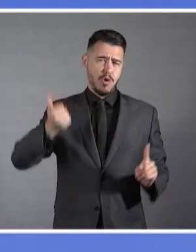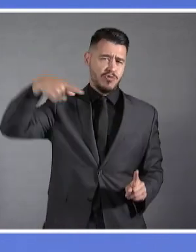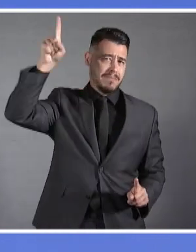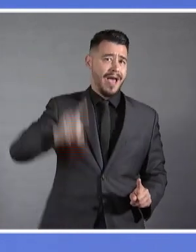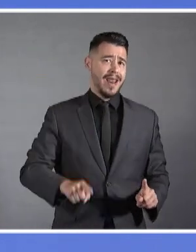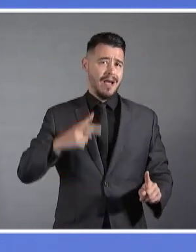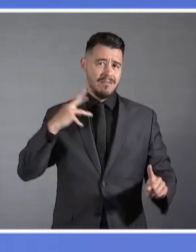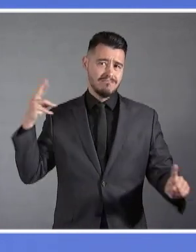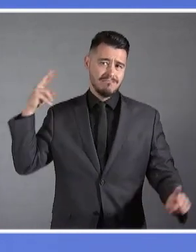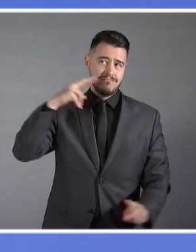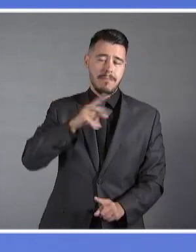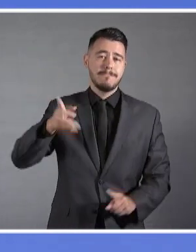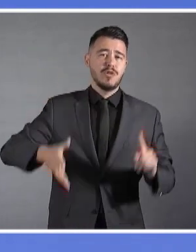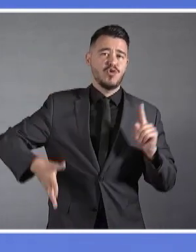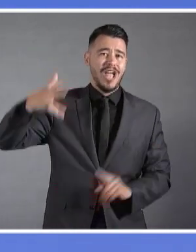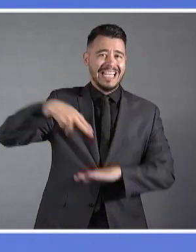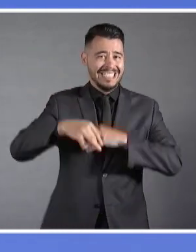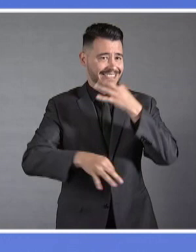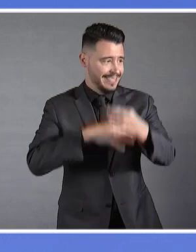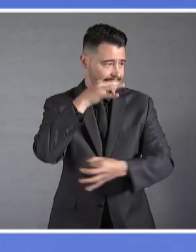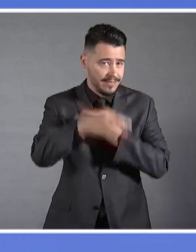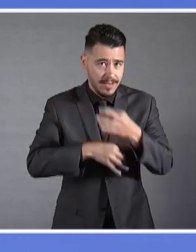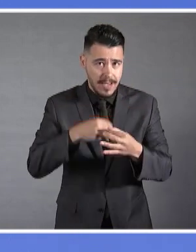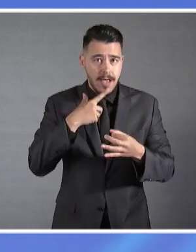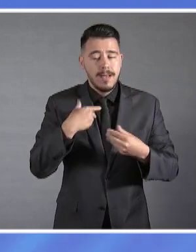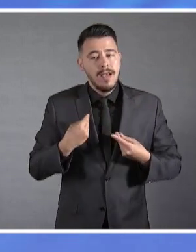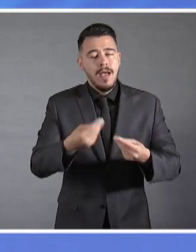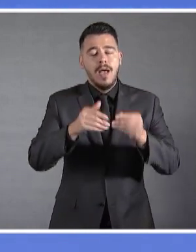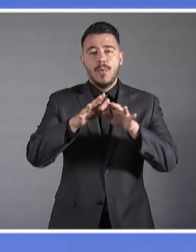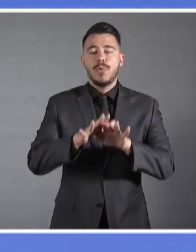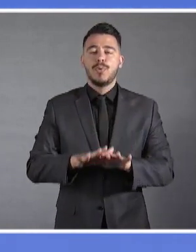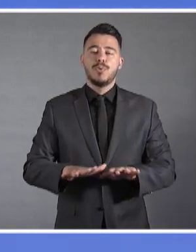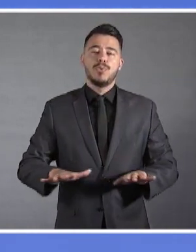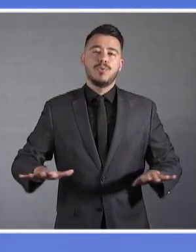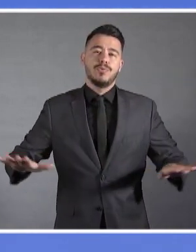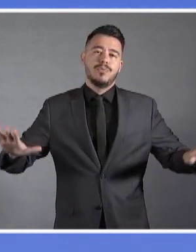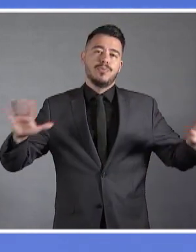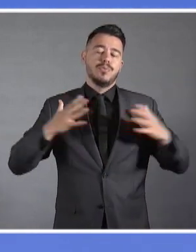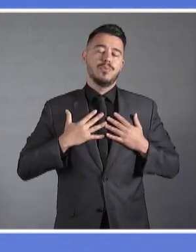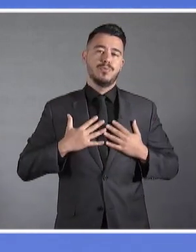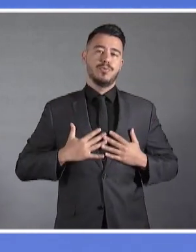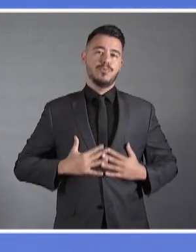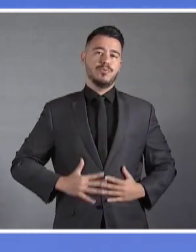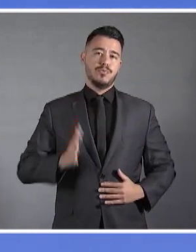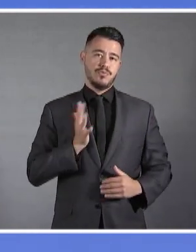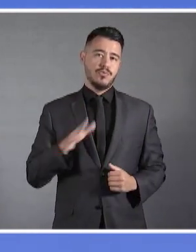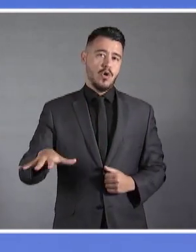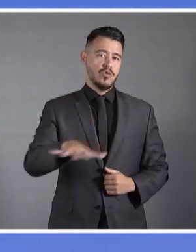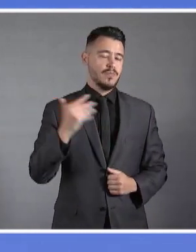τα πρώτα μηνύματα ανακούφησης. Και έρχονται και άλλα. Φίλες και φίλοι,